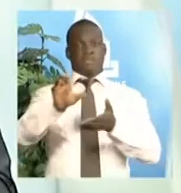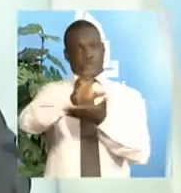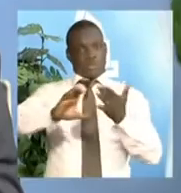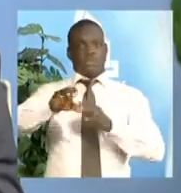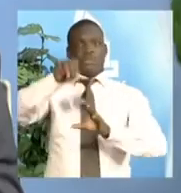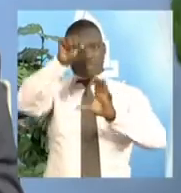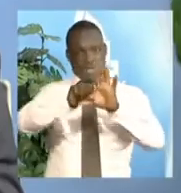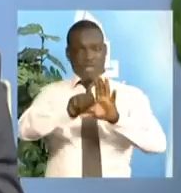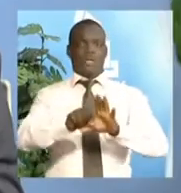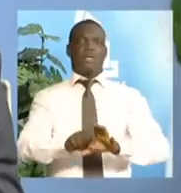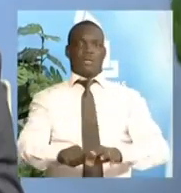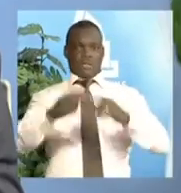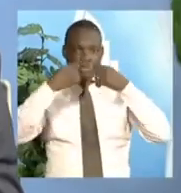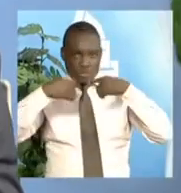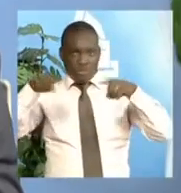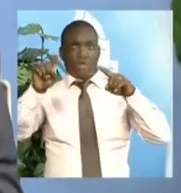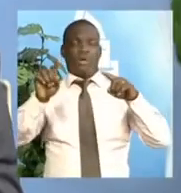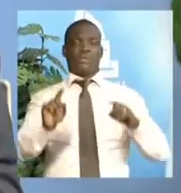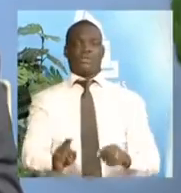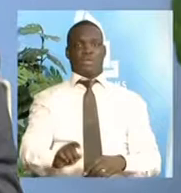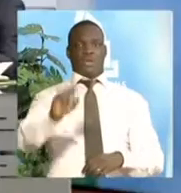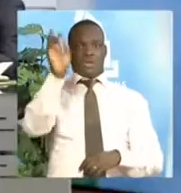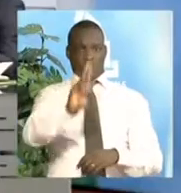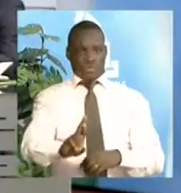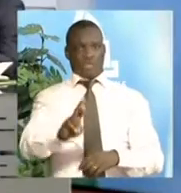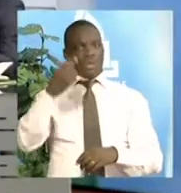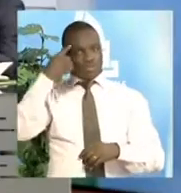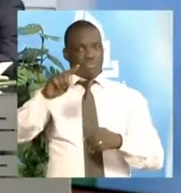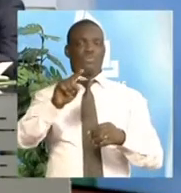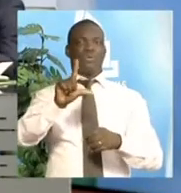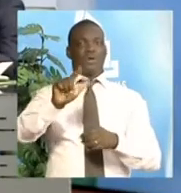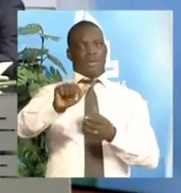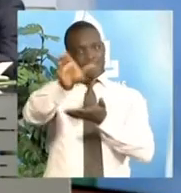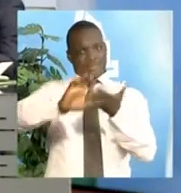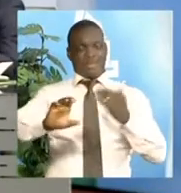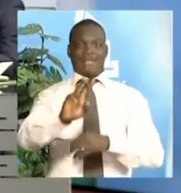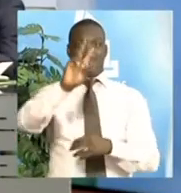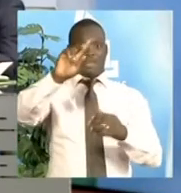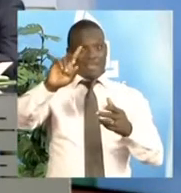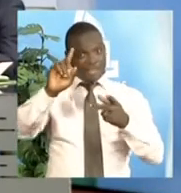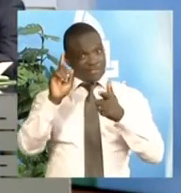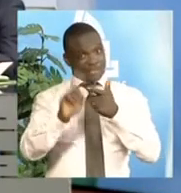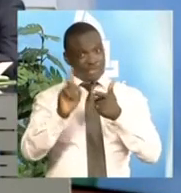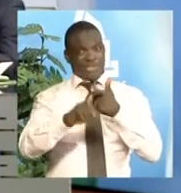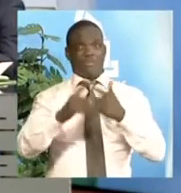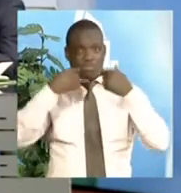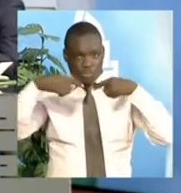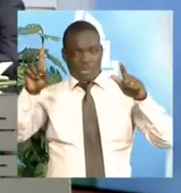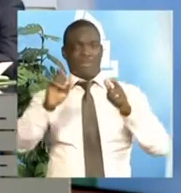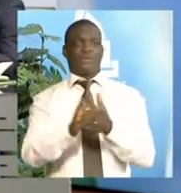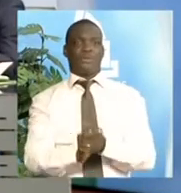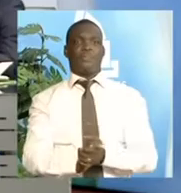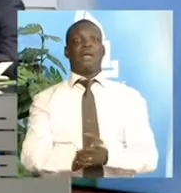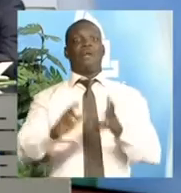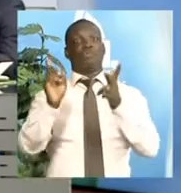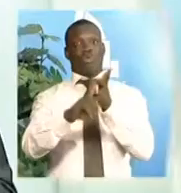vont proclamer les résultats relatifs à cette circonscription-là. Ça fait la deuxième proclamation. Et la troisième proclamation est